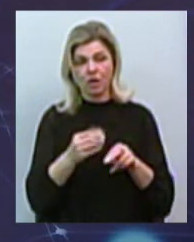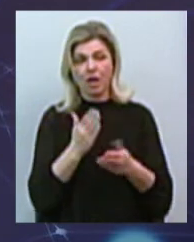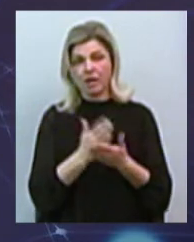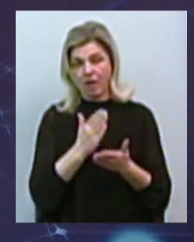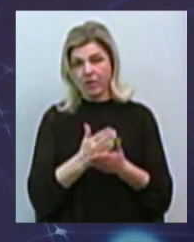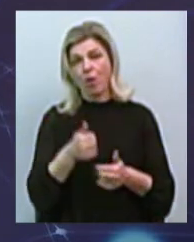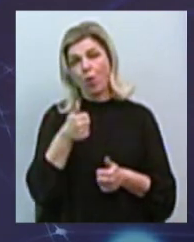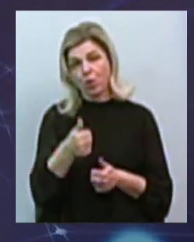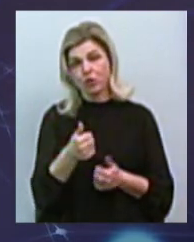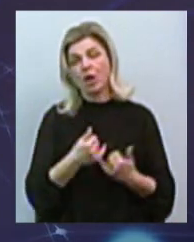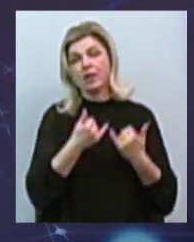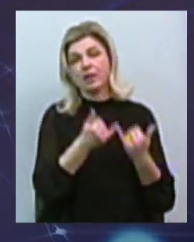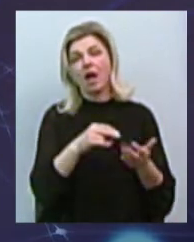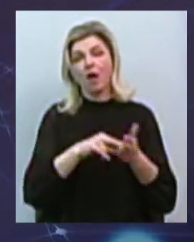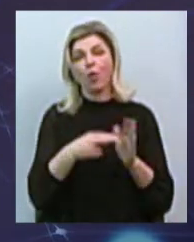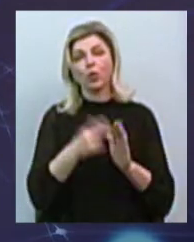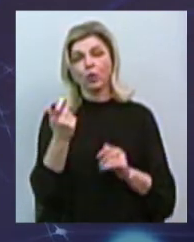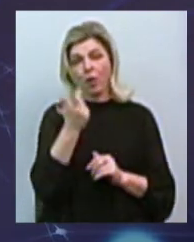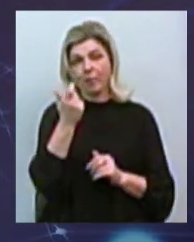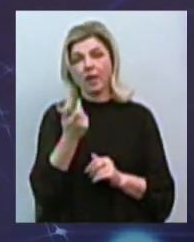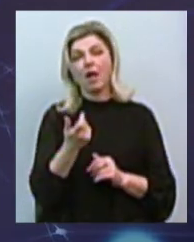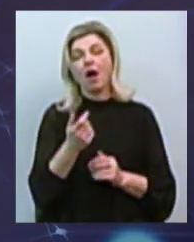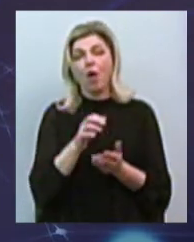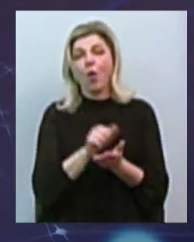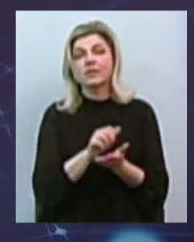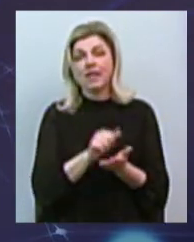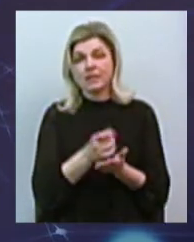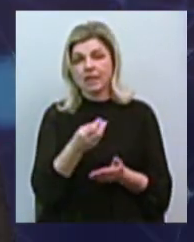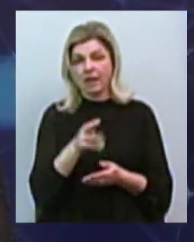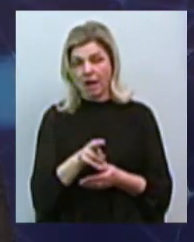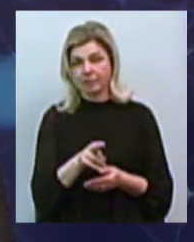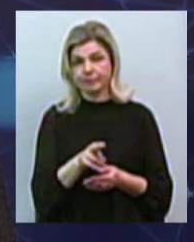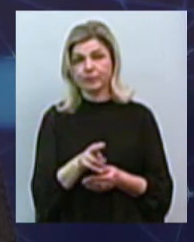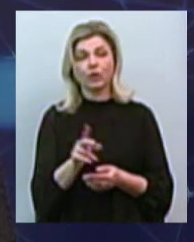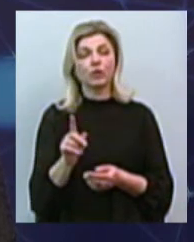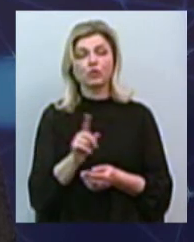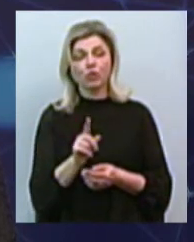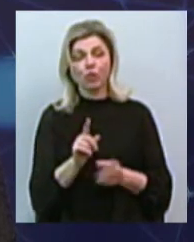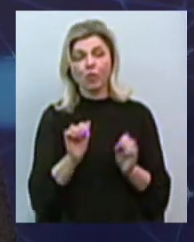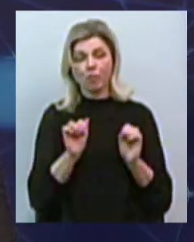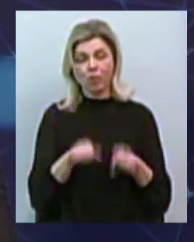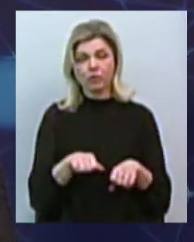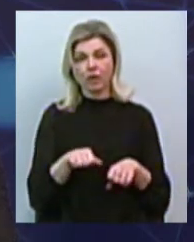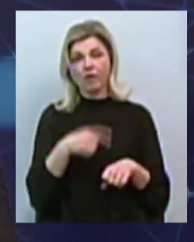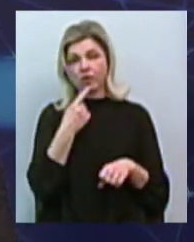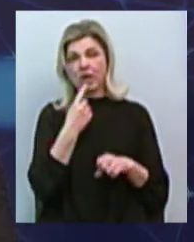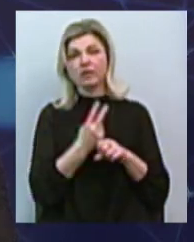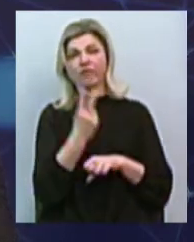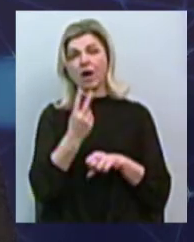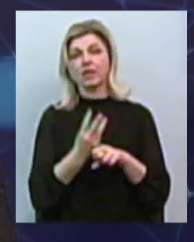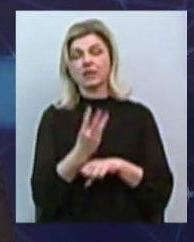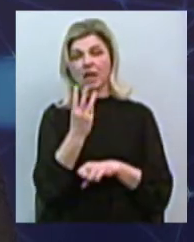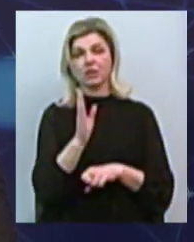економіки і для міста саме концесія? Щойно ми говорили про те, що Володимир Олян казав, що у двічі-тричі буде